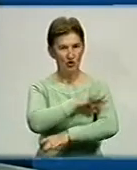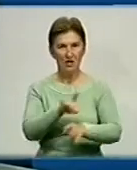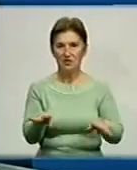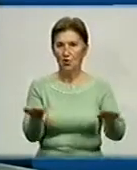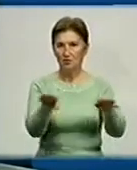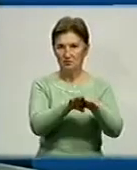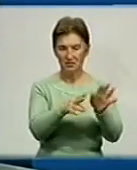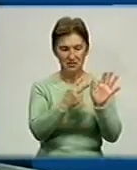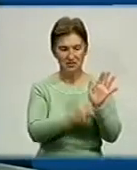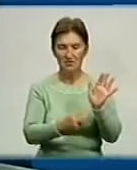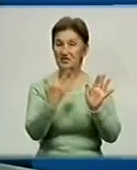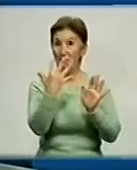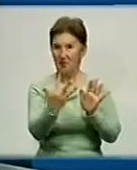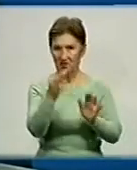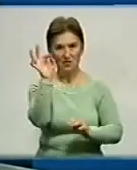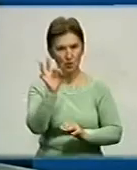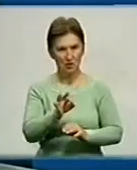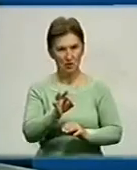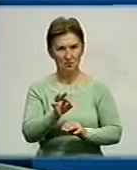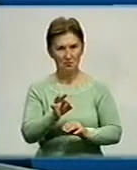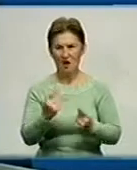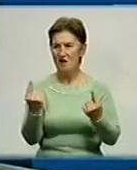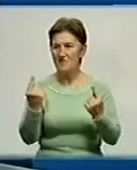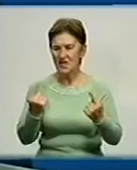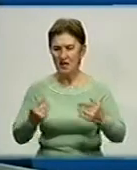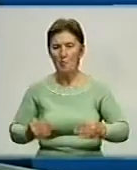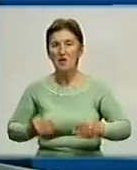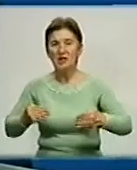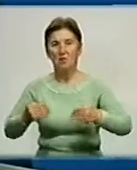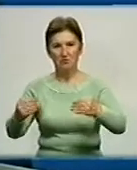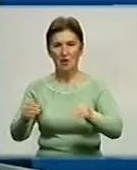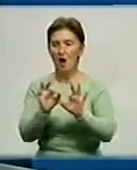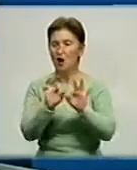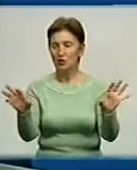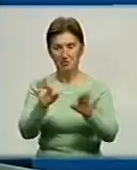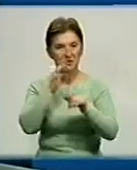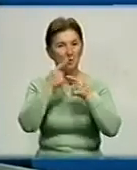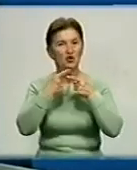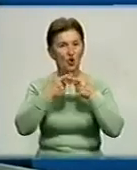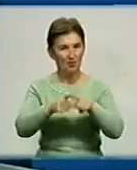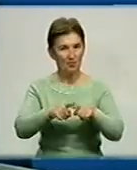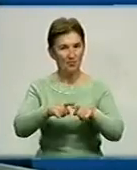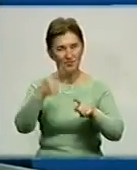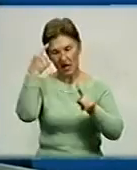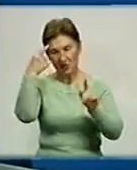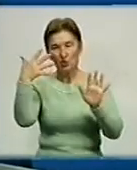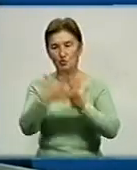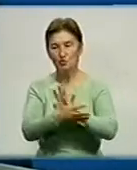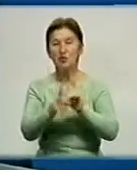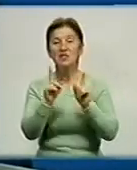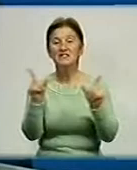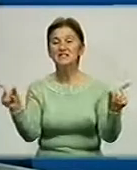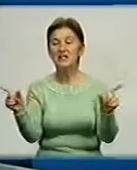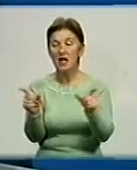75%. Тобто ми великими темпами розповіли про технології. Ми зрозуміли, з ким ми можемо співпрацювати, хто може